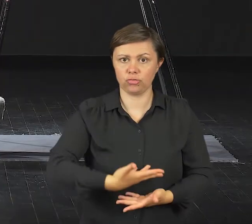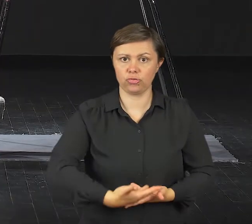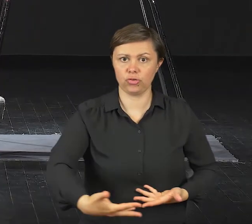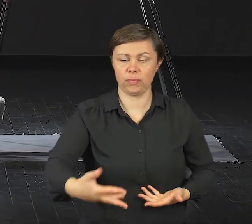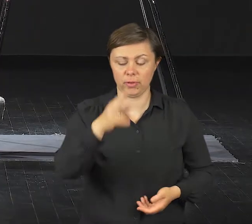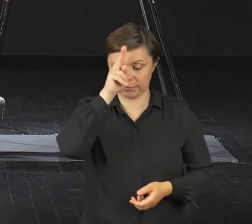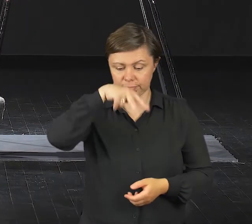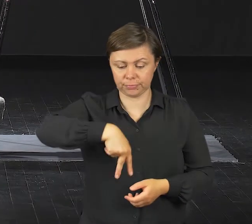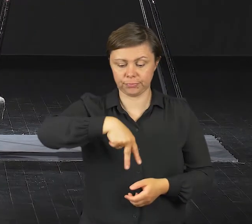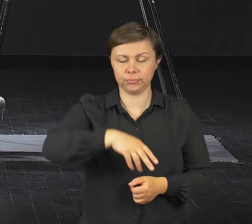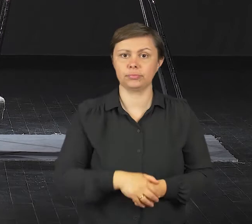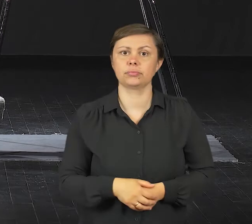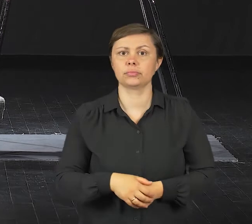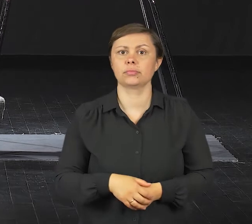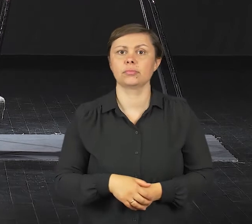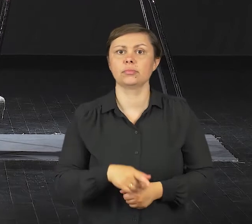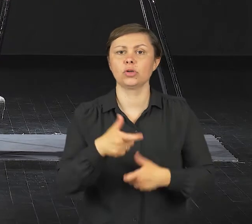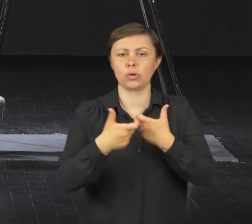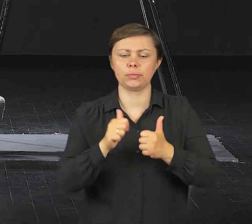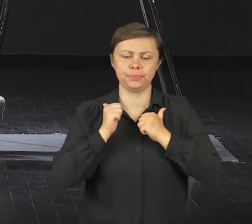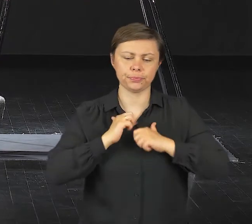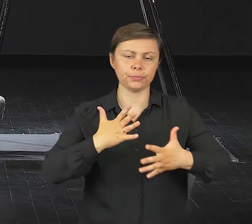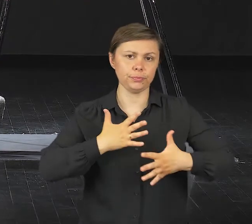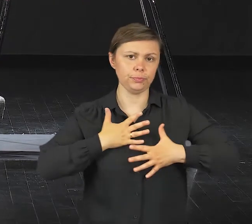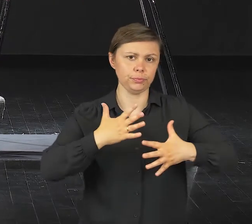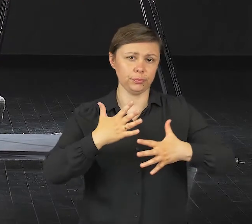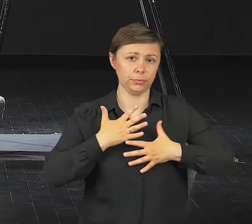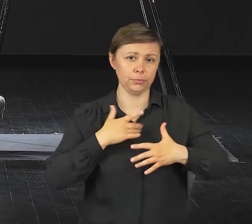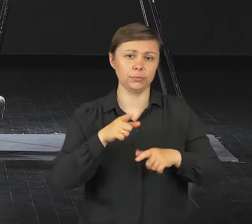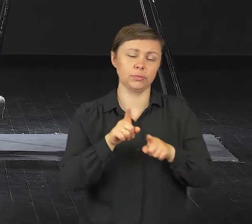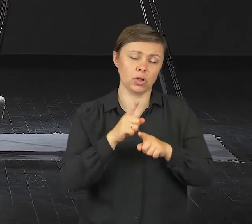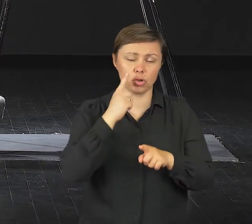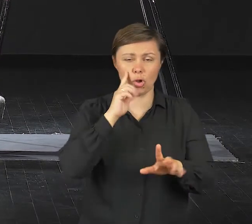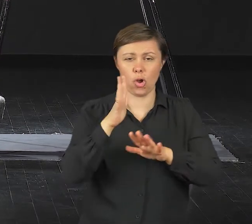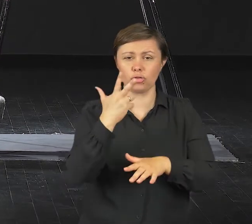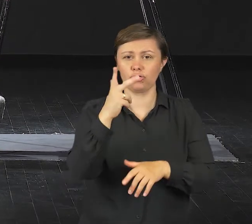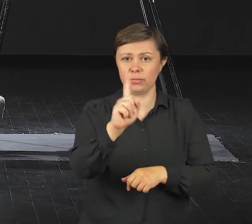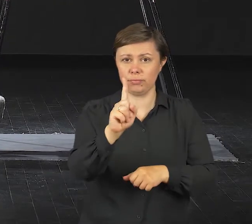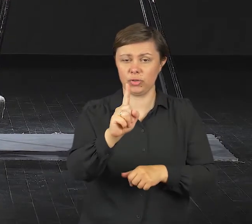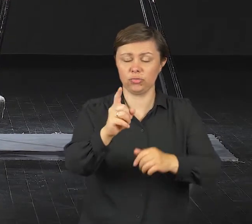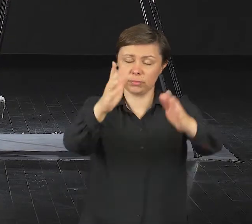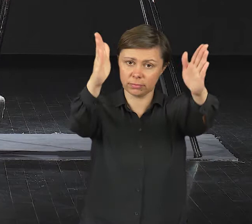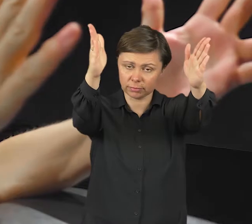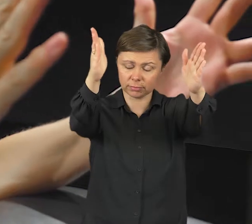Wykonasz spokojne oddechy i pozostaniesz w pozycji również około trzech minut.